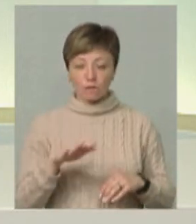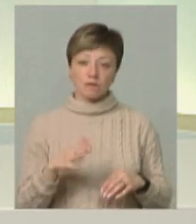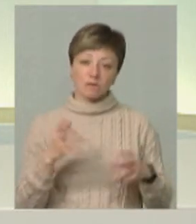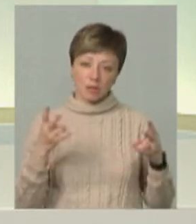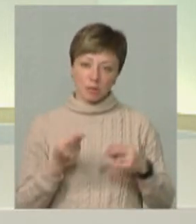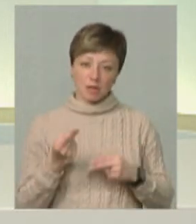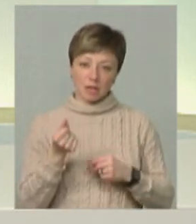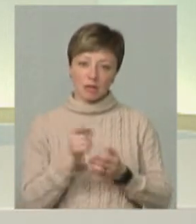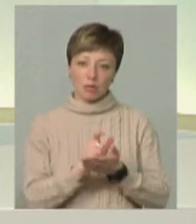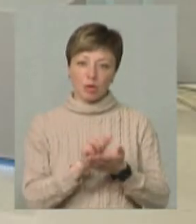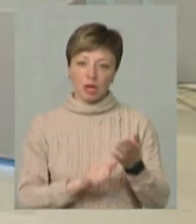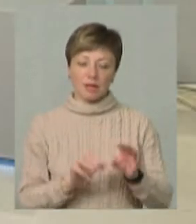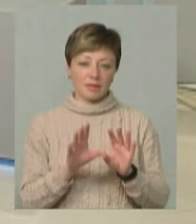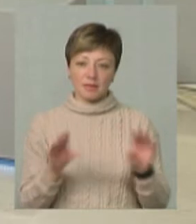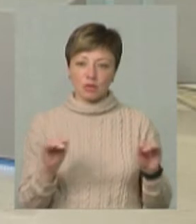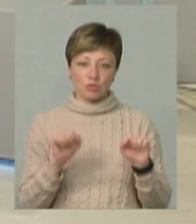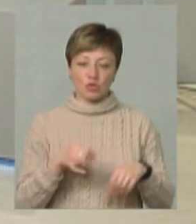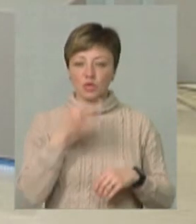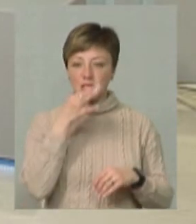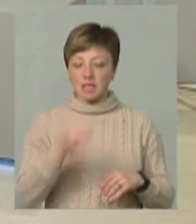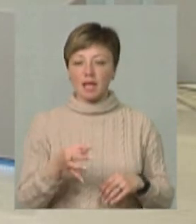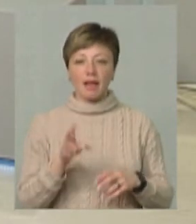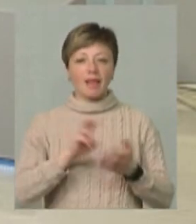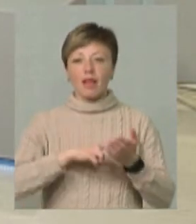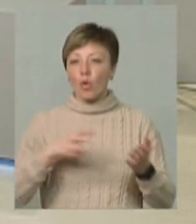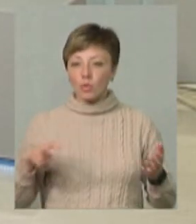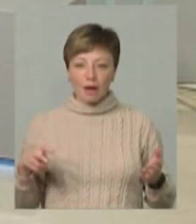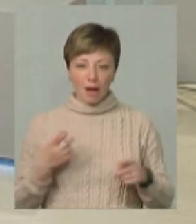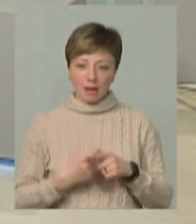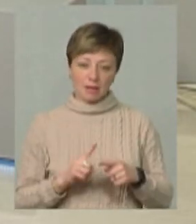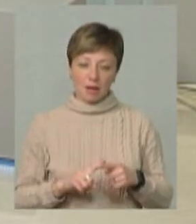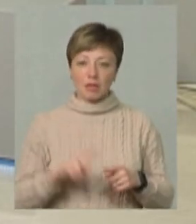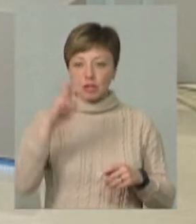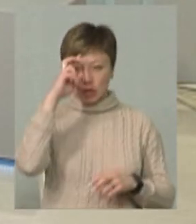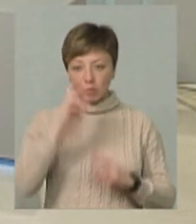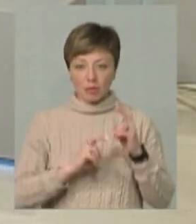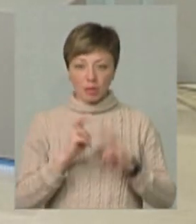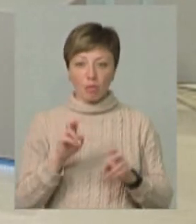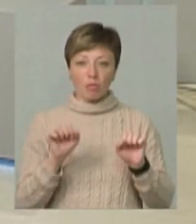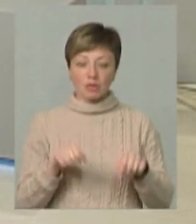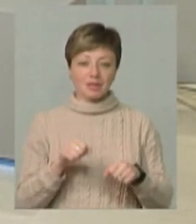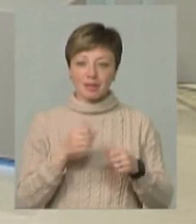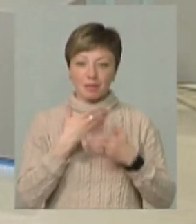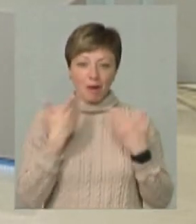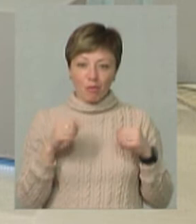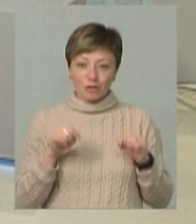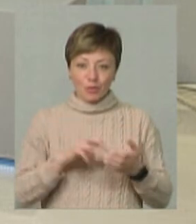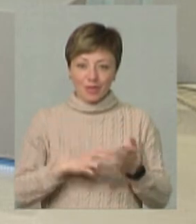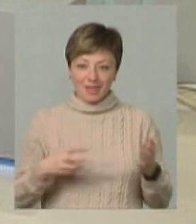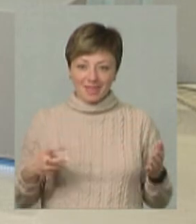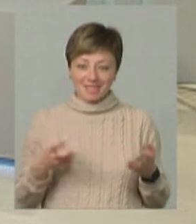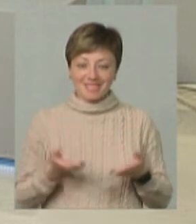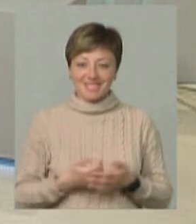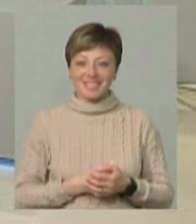друзі, треба платити податки. От і все, що можна сказати. Не уникати їх. А ми як державний підприємників можливості взагалі не маємо і навіть не має